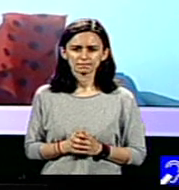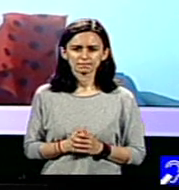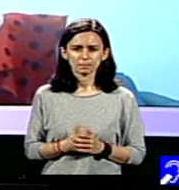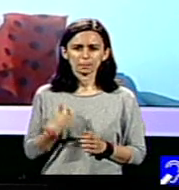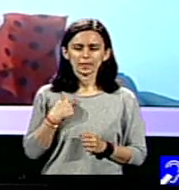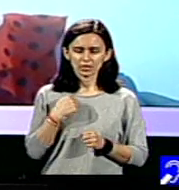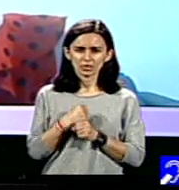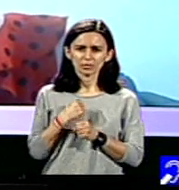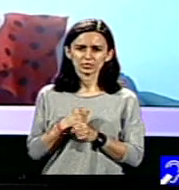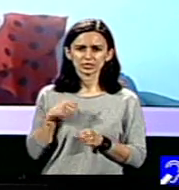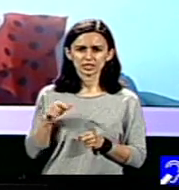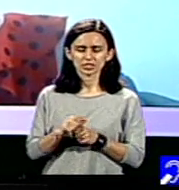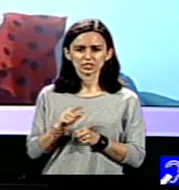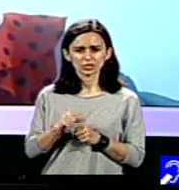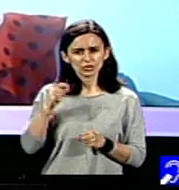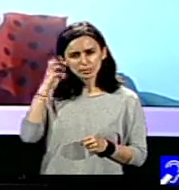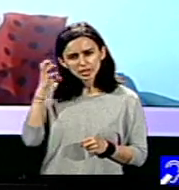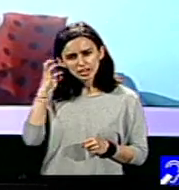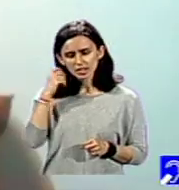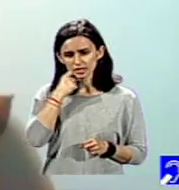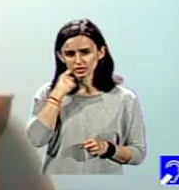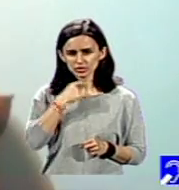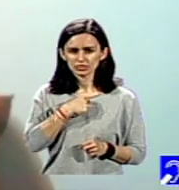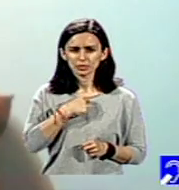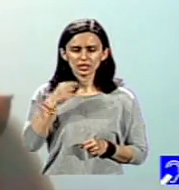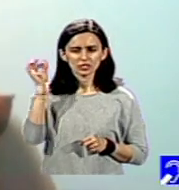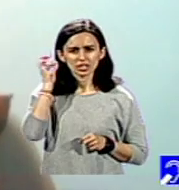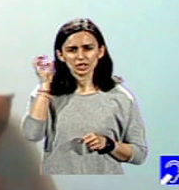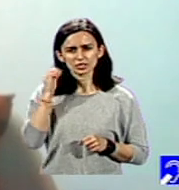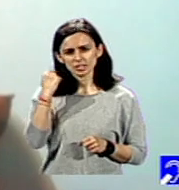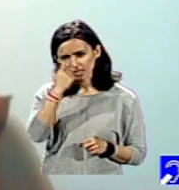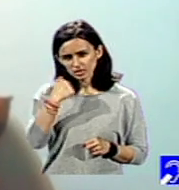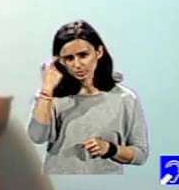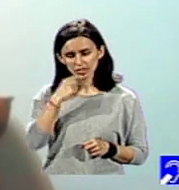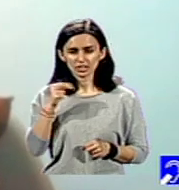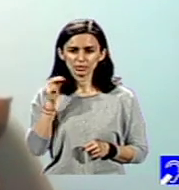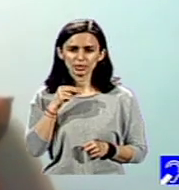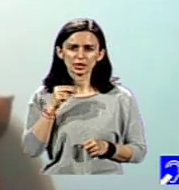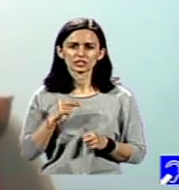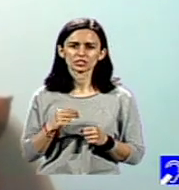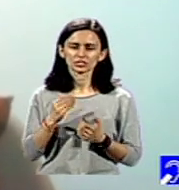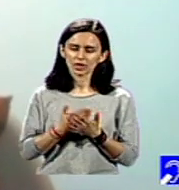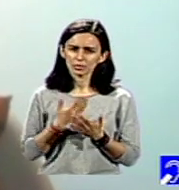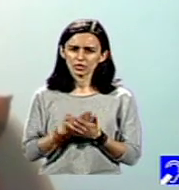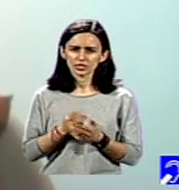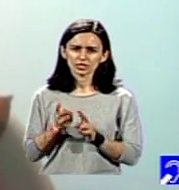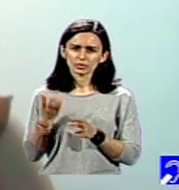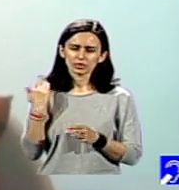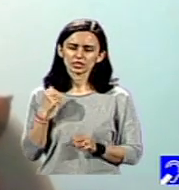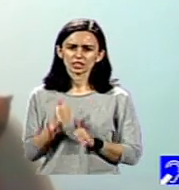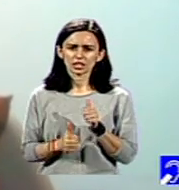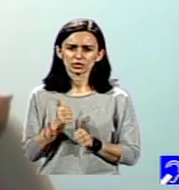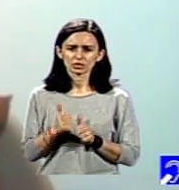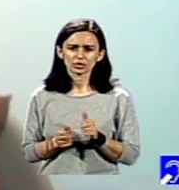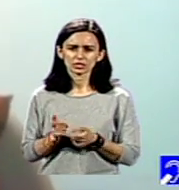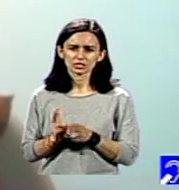pe Radio Cluj va putea fi auzit duminică după amiază și mi va povesti despre cum a fost la acest concurs, cum i s-au